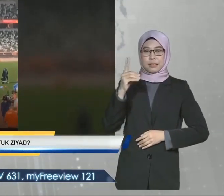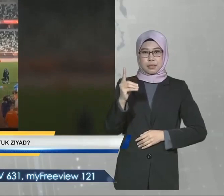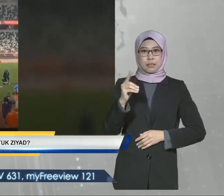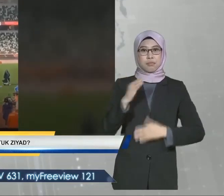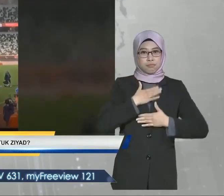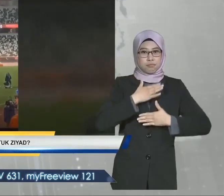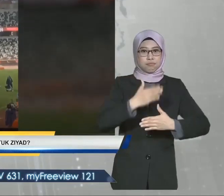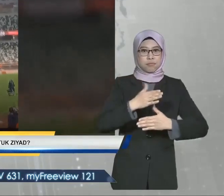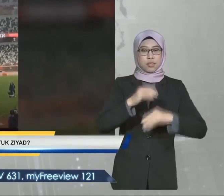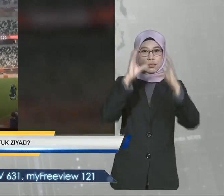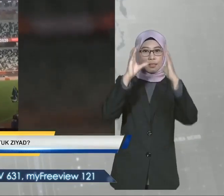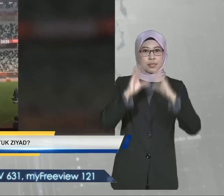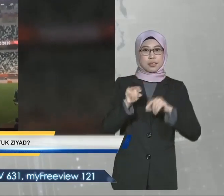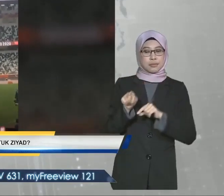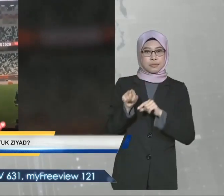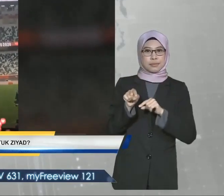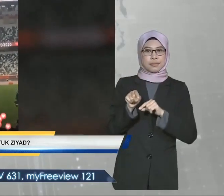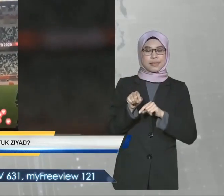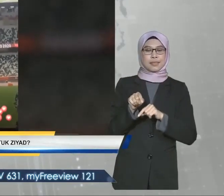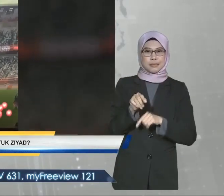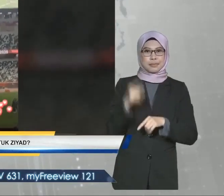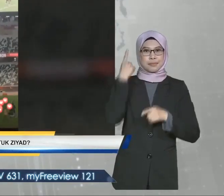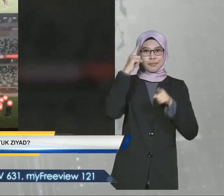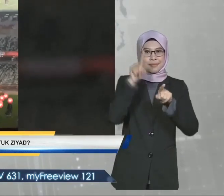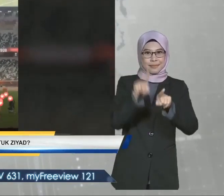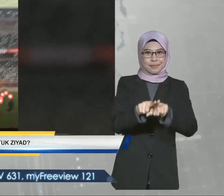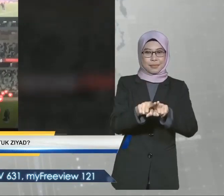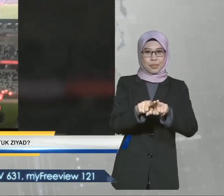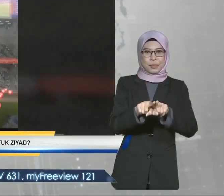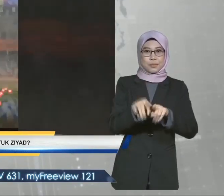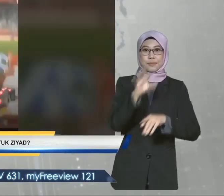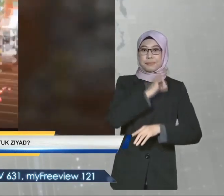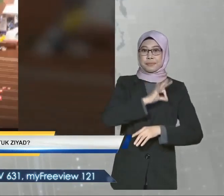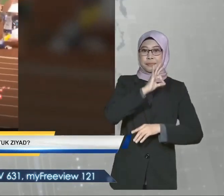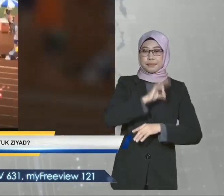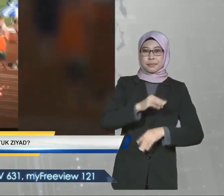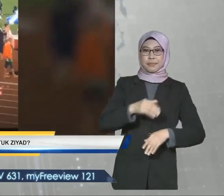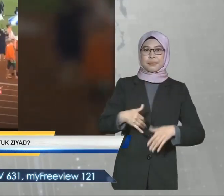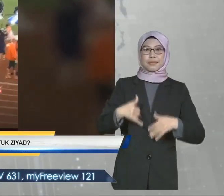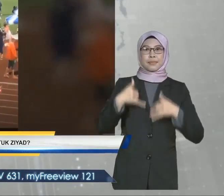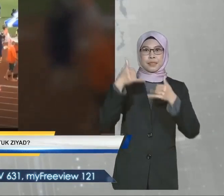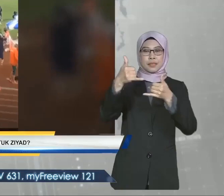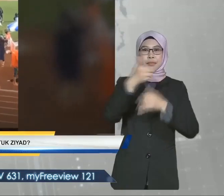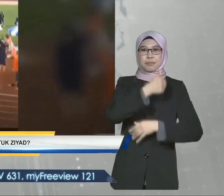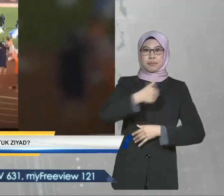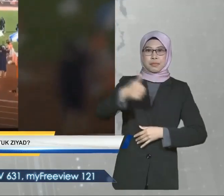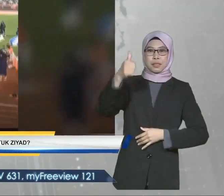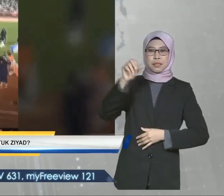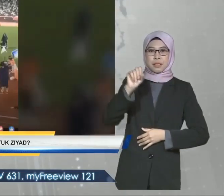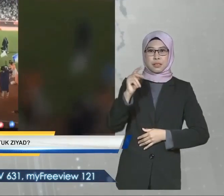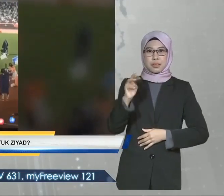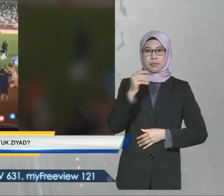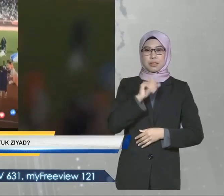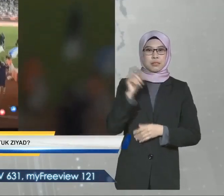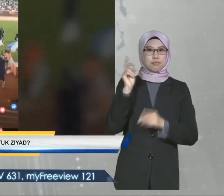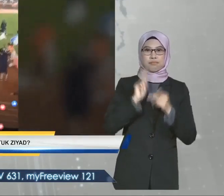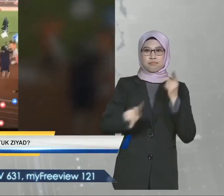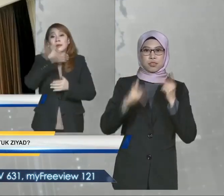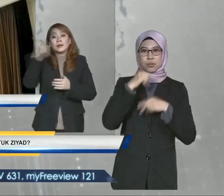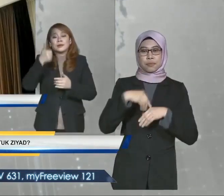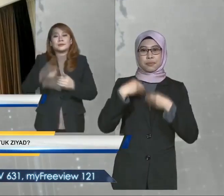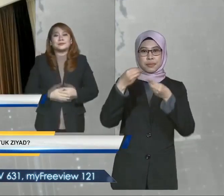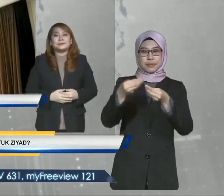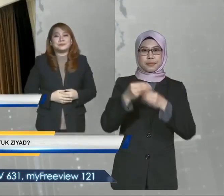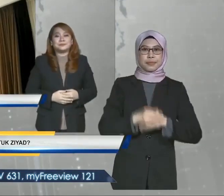mereka dengan cara tersebut. Beliau pada masa sama bersetuju insentif skim hadiah kemenangan sukan Syakam tidak sesuai untuk diberikan kepada jago negara